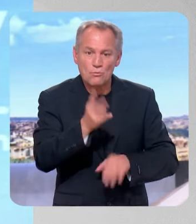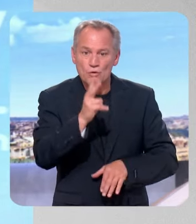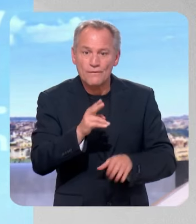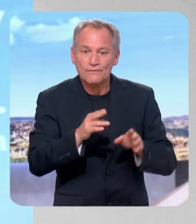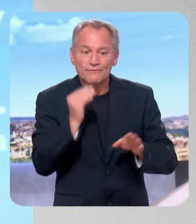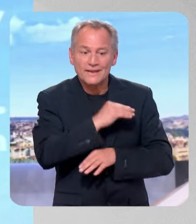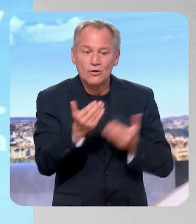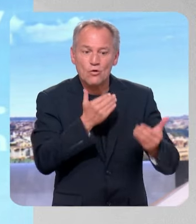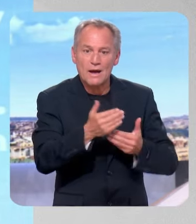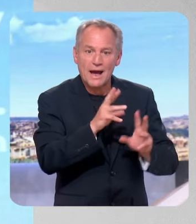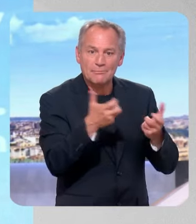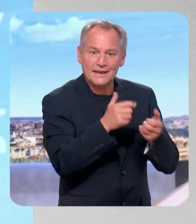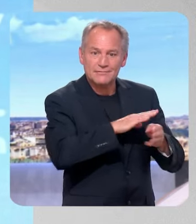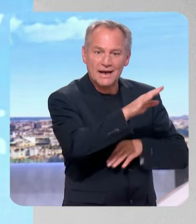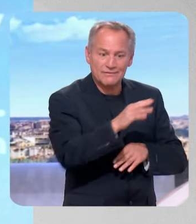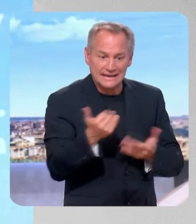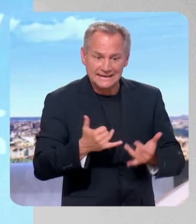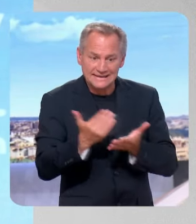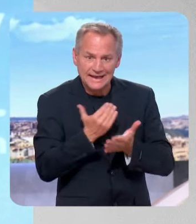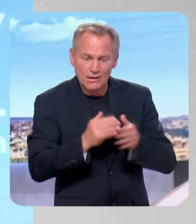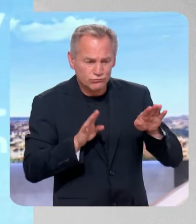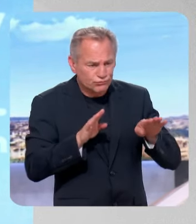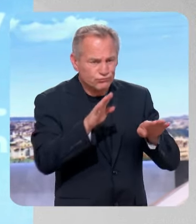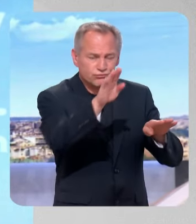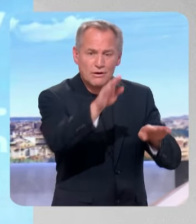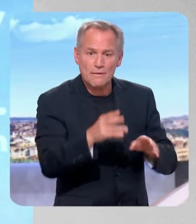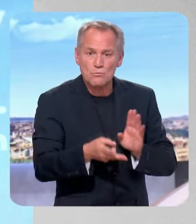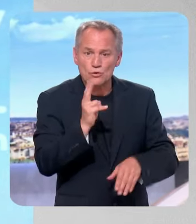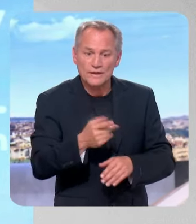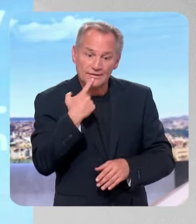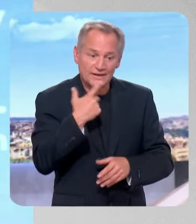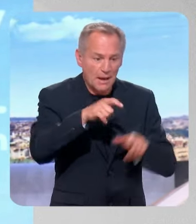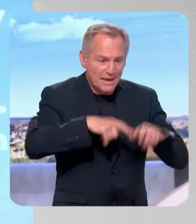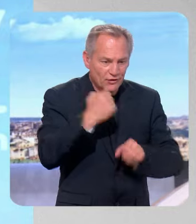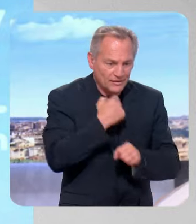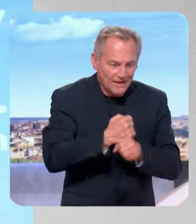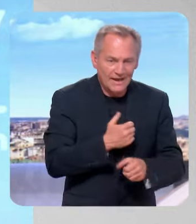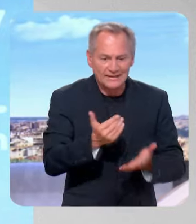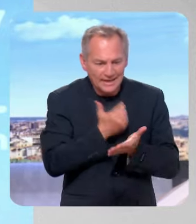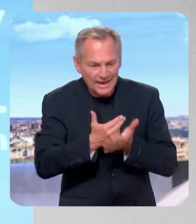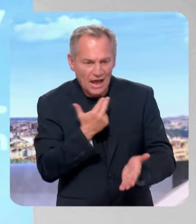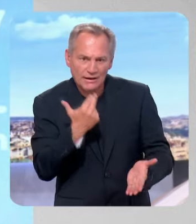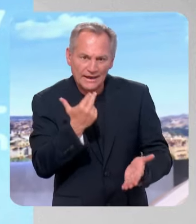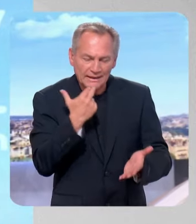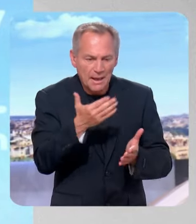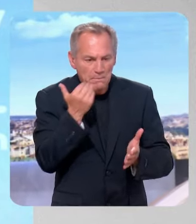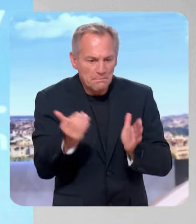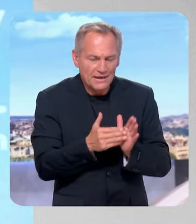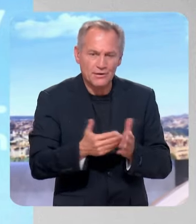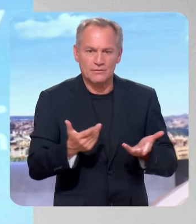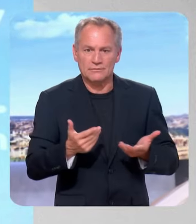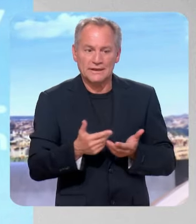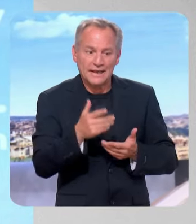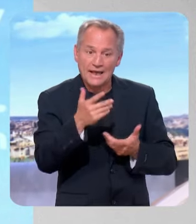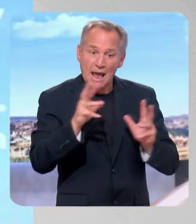'inflation. Et ça, pour moi, c'est absolument essentiel, c'est-à que les gens qui bossent, les gens qui travaillent, vont pouvoir vivre mieux, parce que l'inflation recule, et que les salaires continuent d'augmenter.